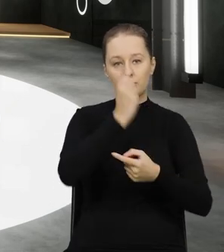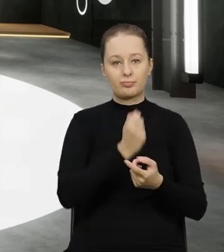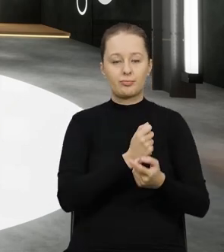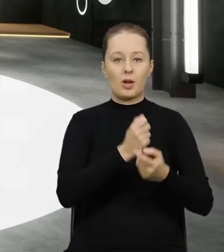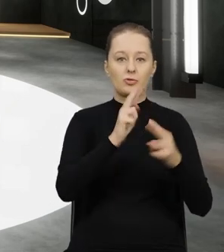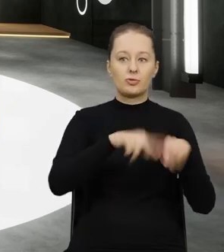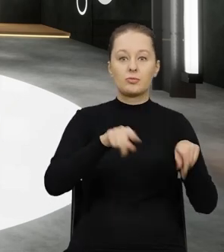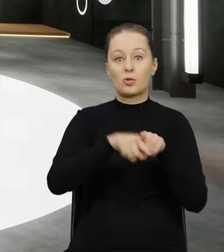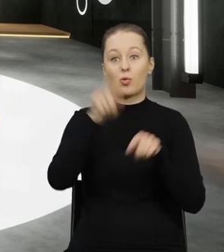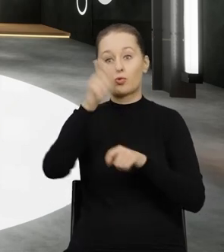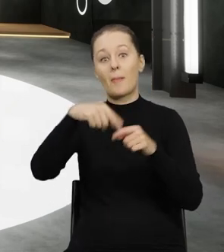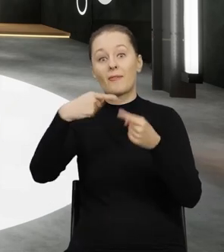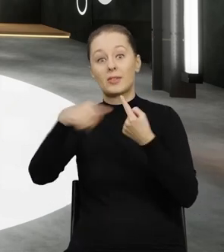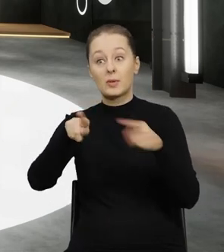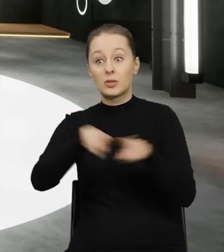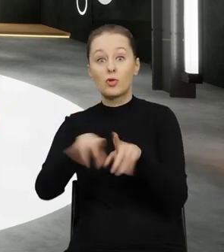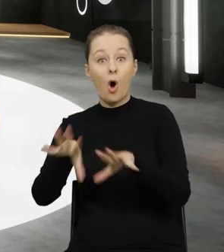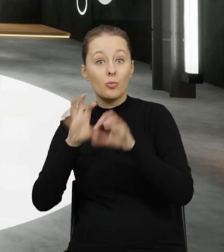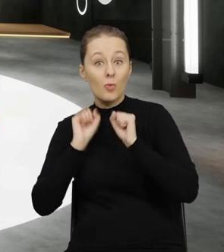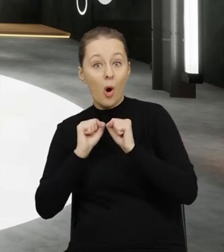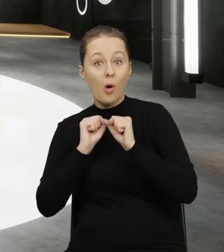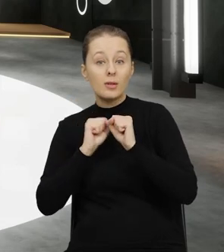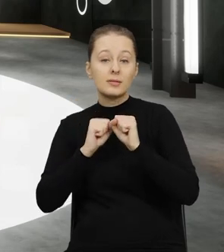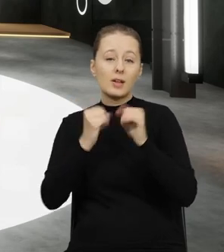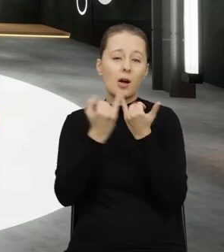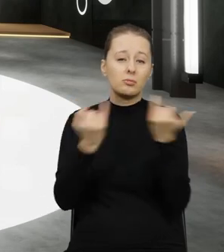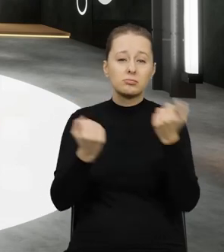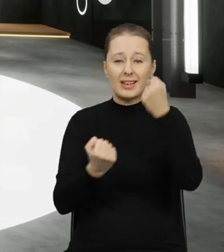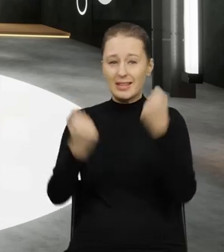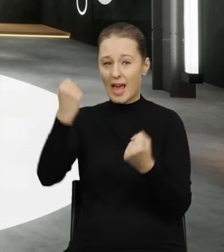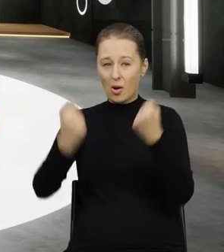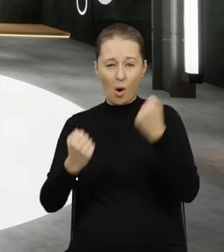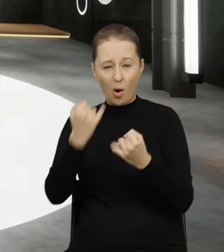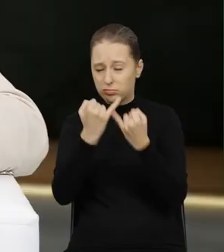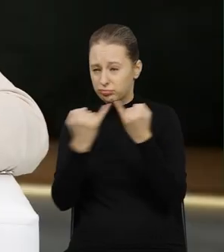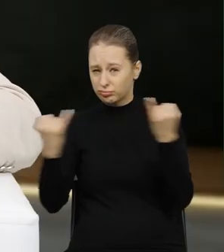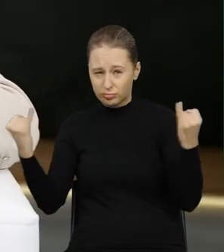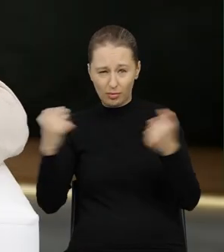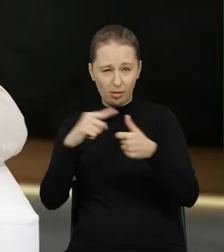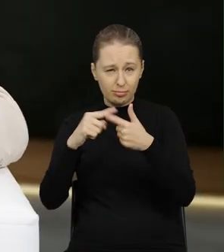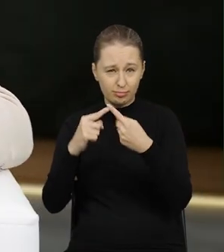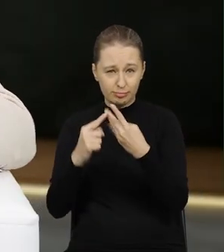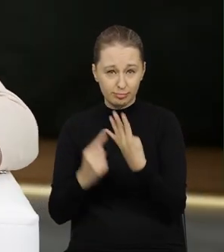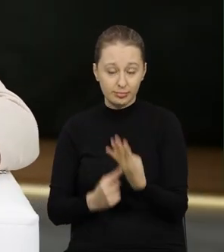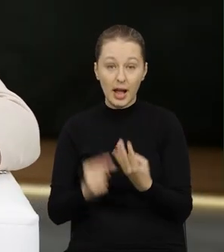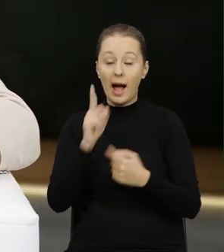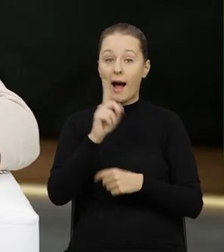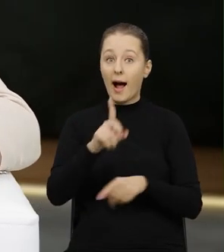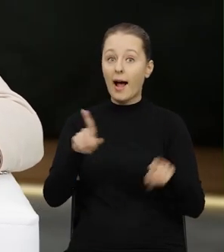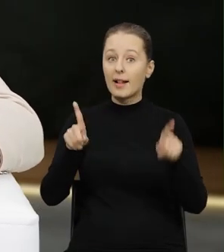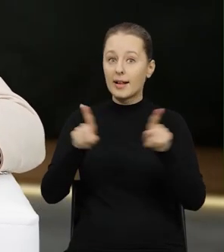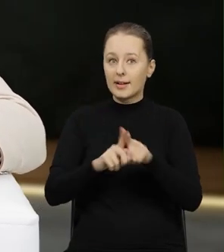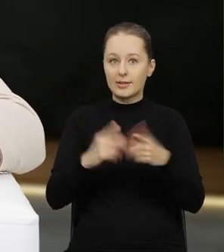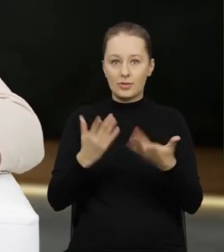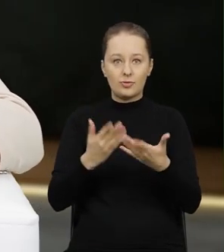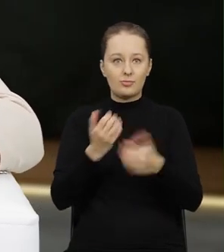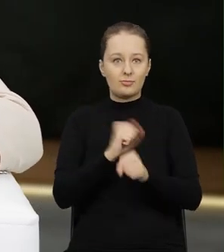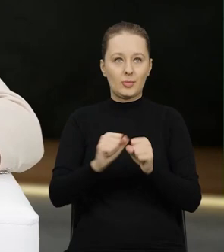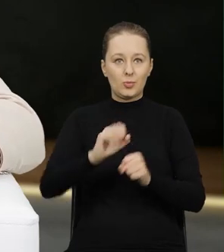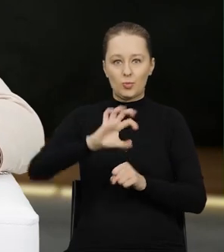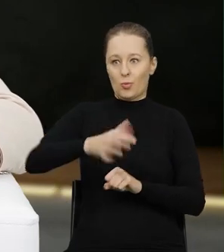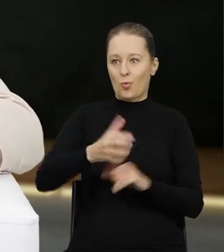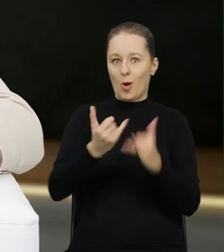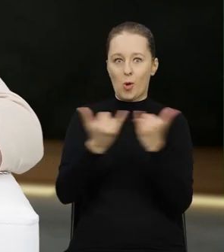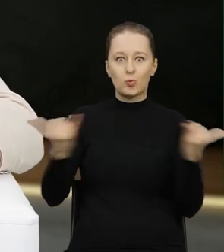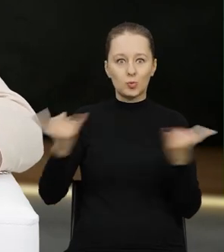odpadów i wysyłający, i odbiorca, instalacja odzysku, i przewoźnicy, kierowcy i tak dalej. Ale też tutaj mamy